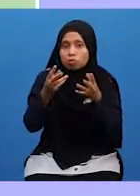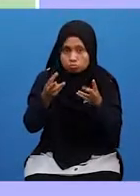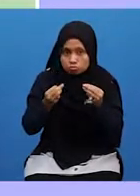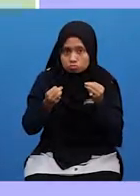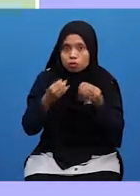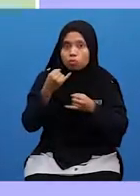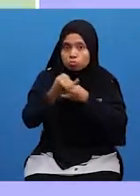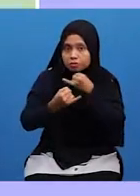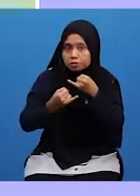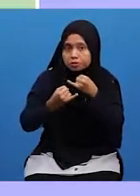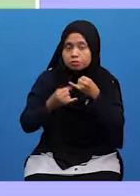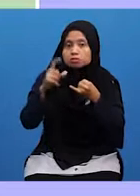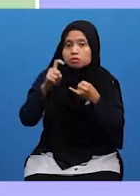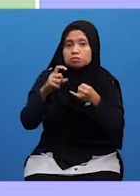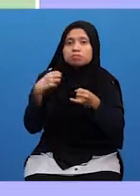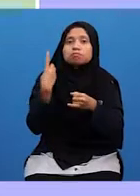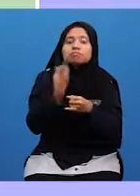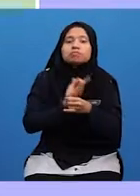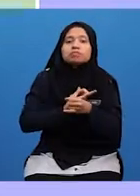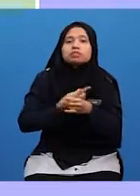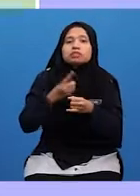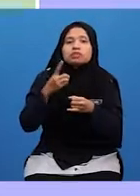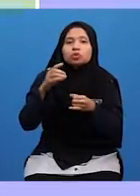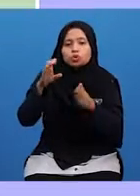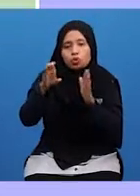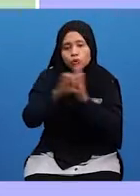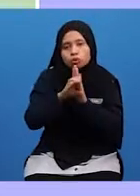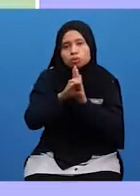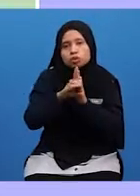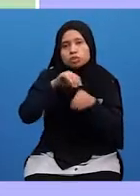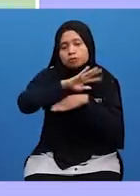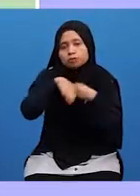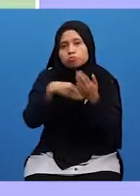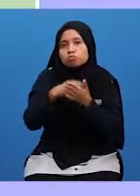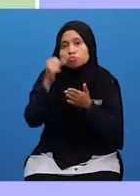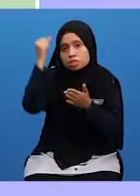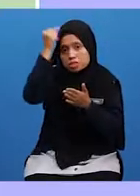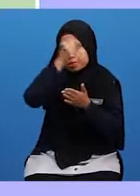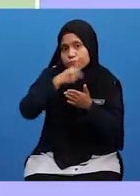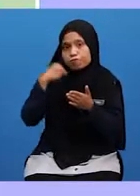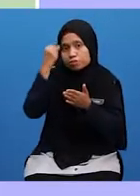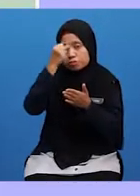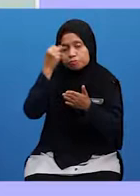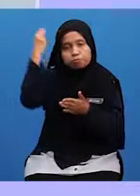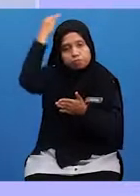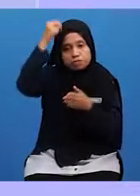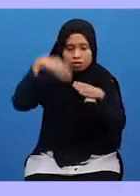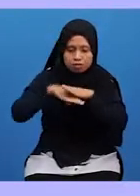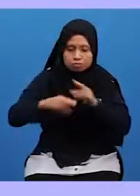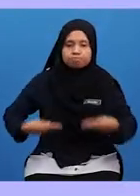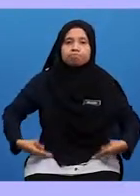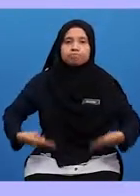Memang kita kena contohi semua sifat Nabi dalam kehidupan